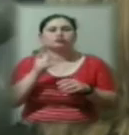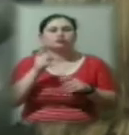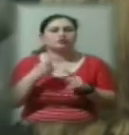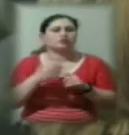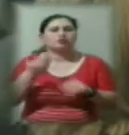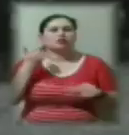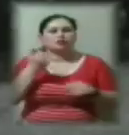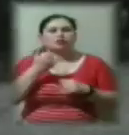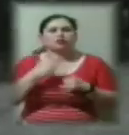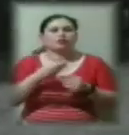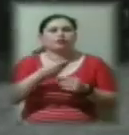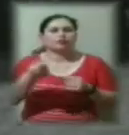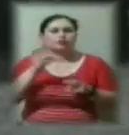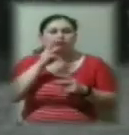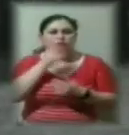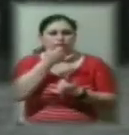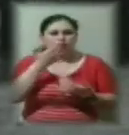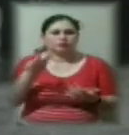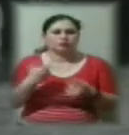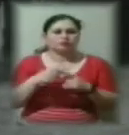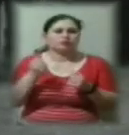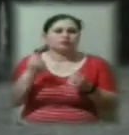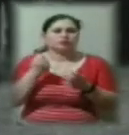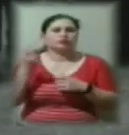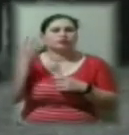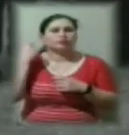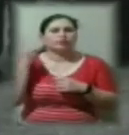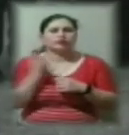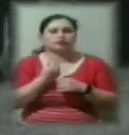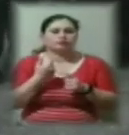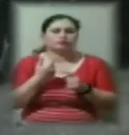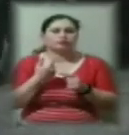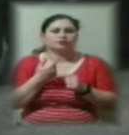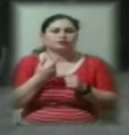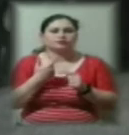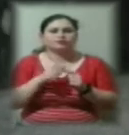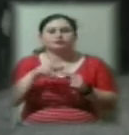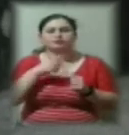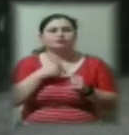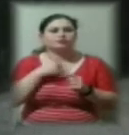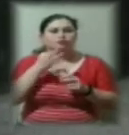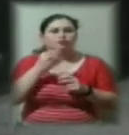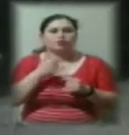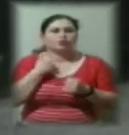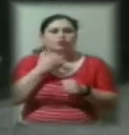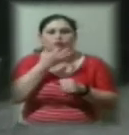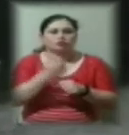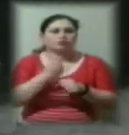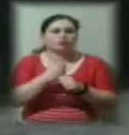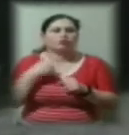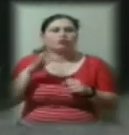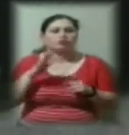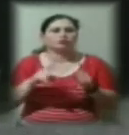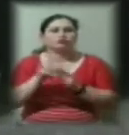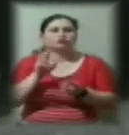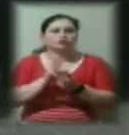людям зарплату. До минулого понеділка ми нічого не могли зробити. Потім почались зустрічі з новим